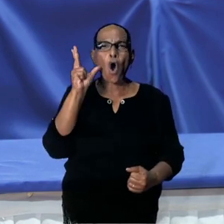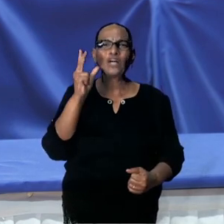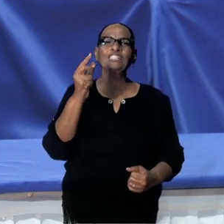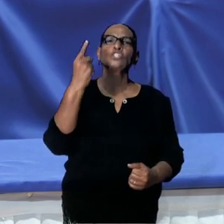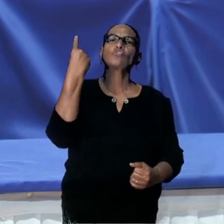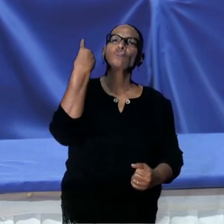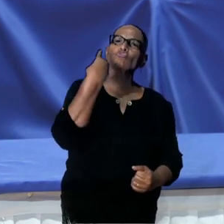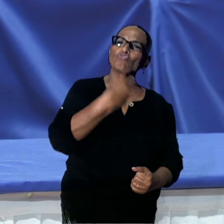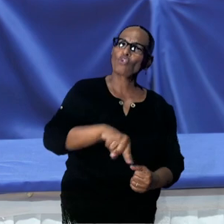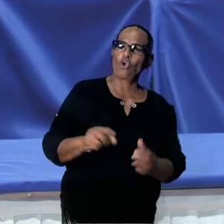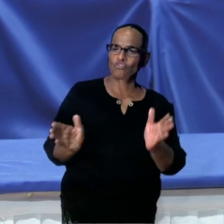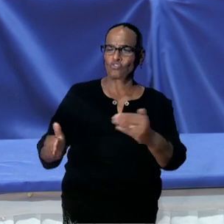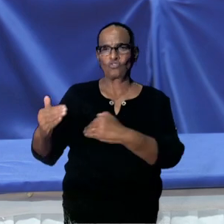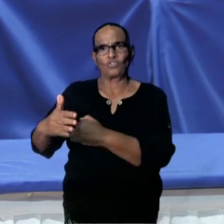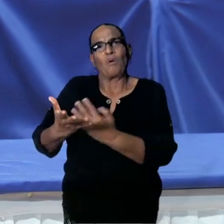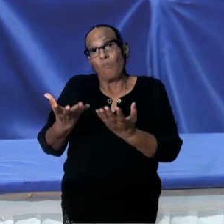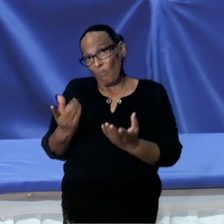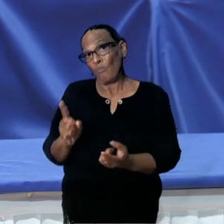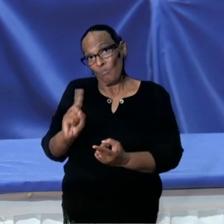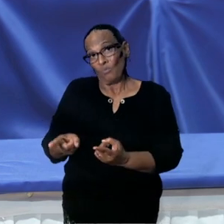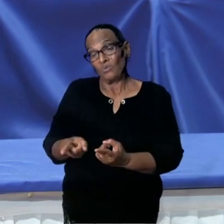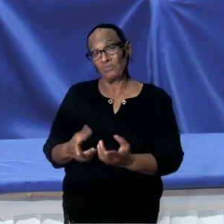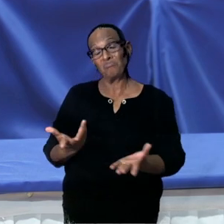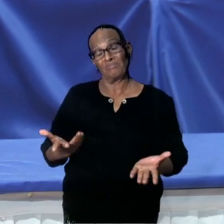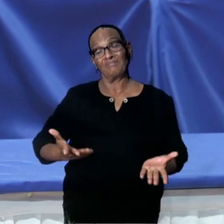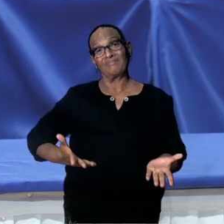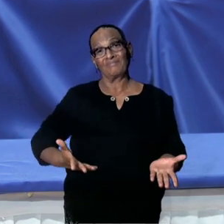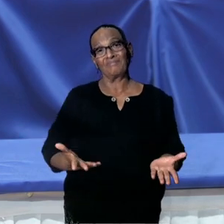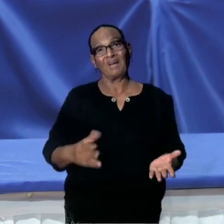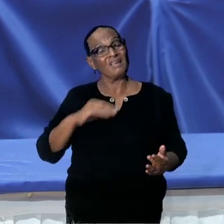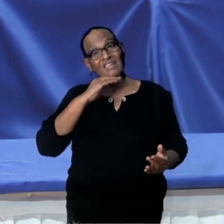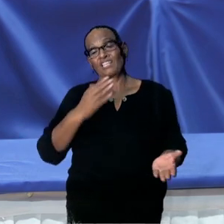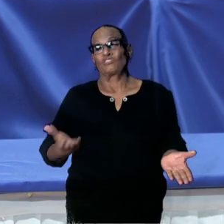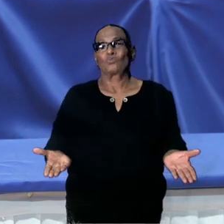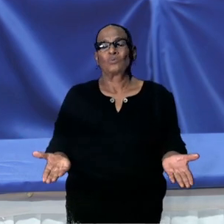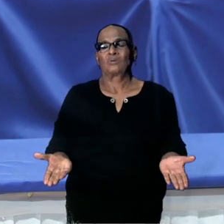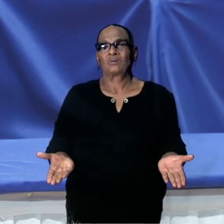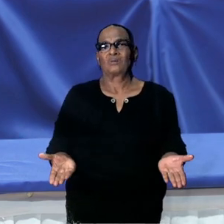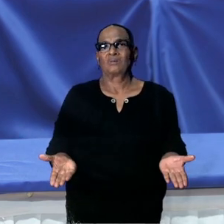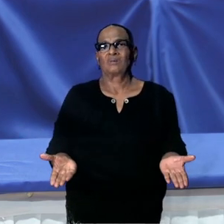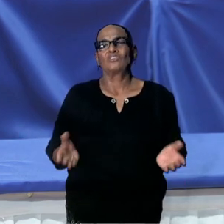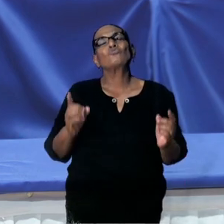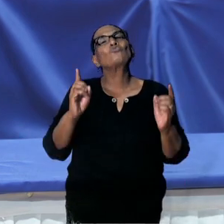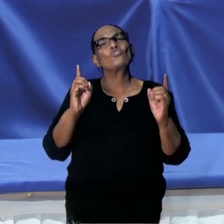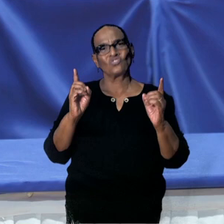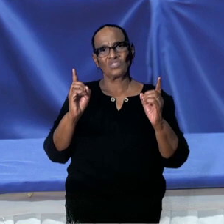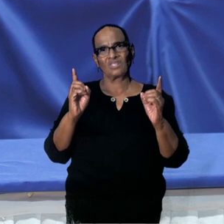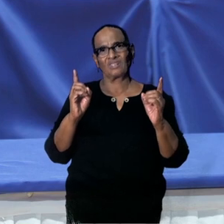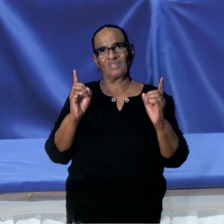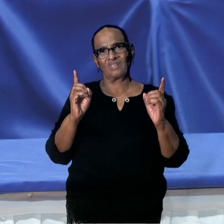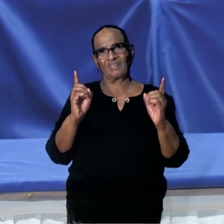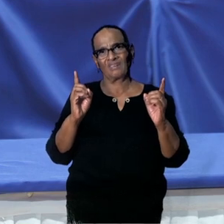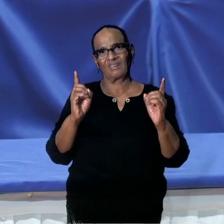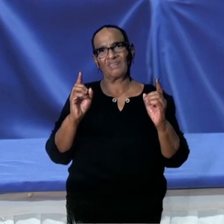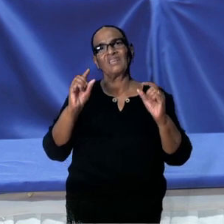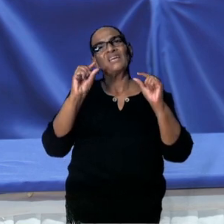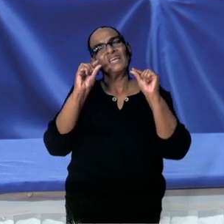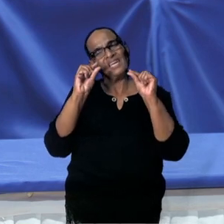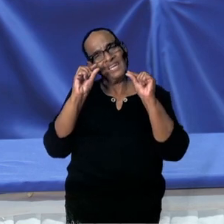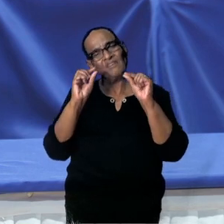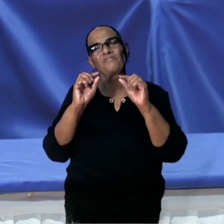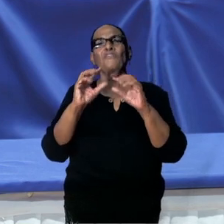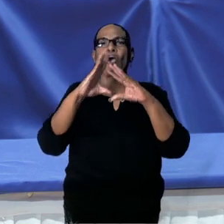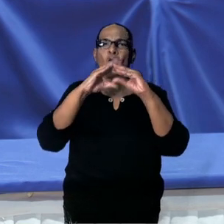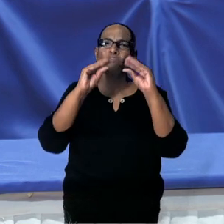hebben we voorlopig 180.000 doses geschikbaar. Dus we moeten nog even huiswerk